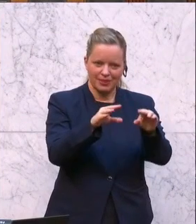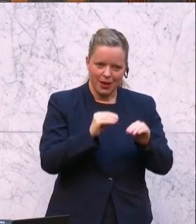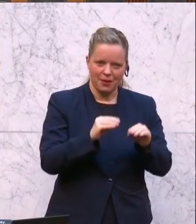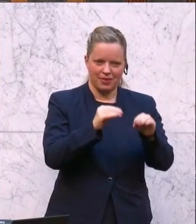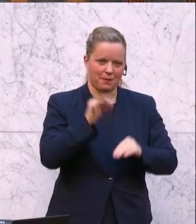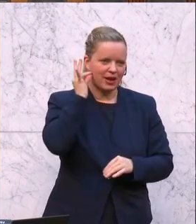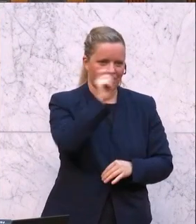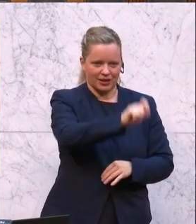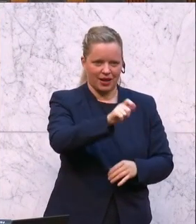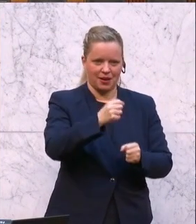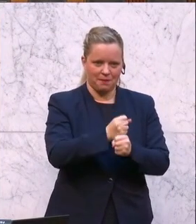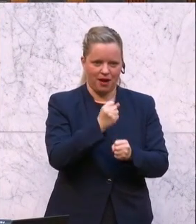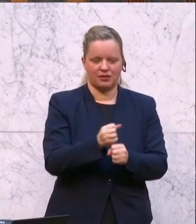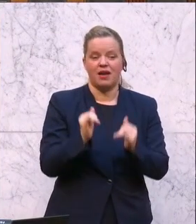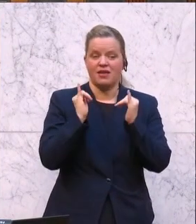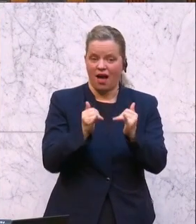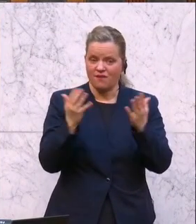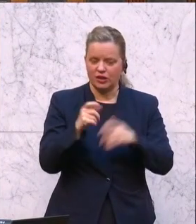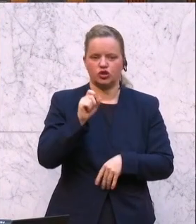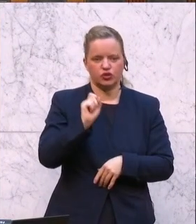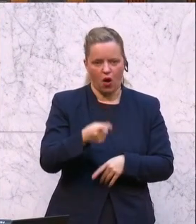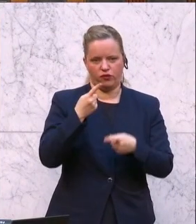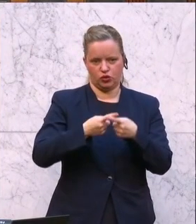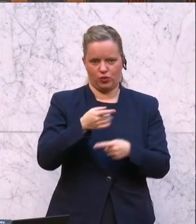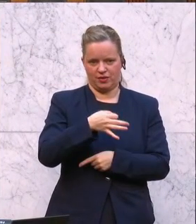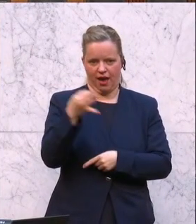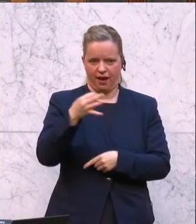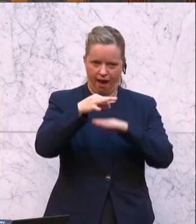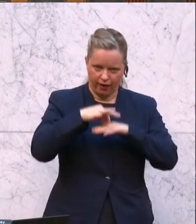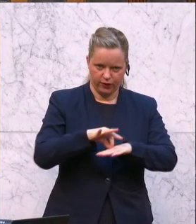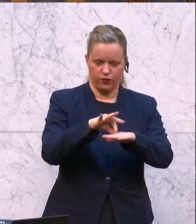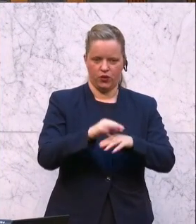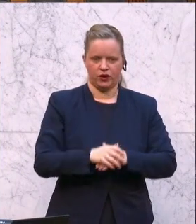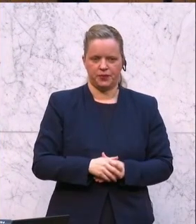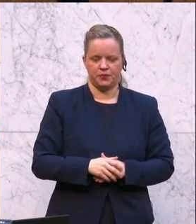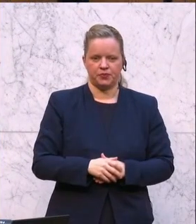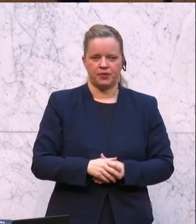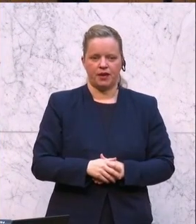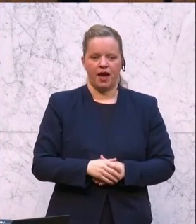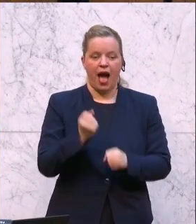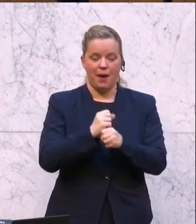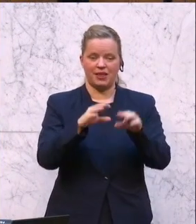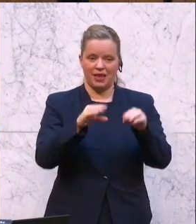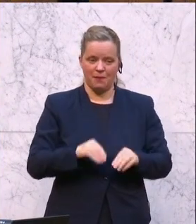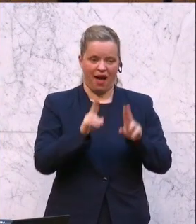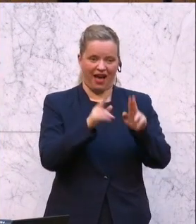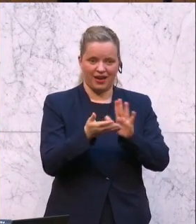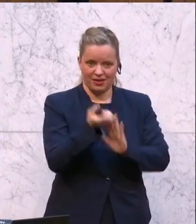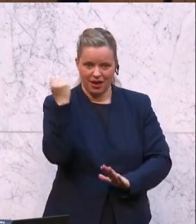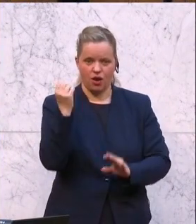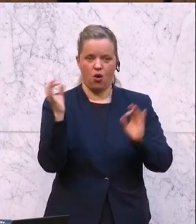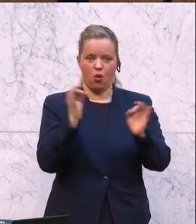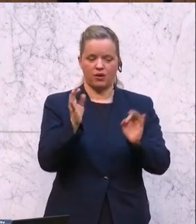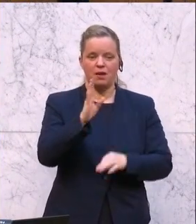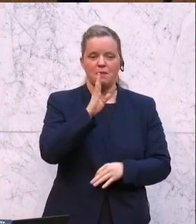getan. Ja, den Zwölfstundentag eingeführt, die Arbeitnehmer entrechtet, Abschläge für frühe